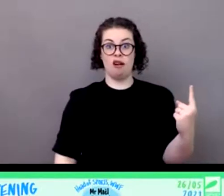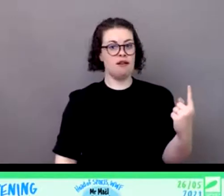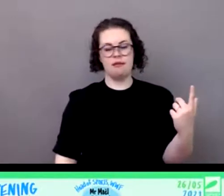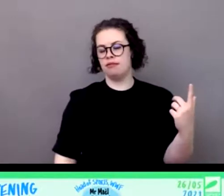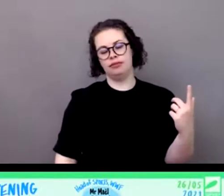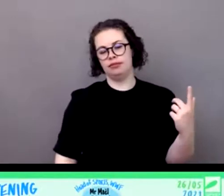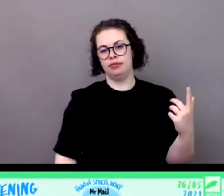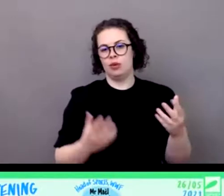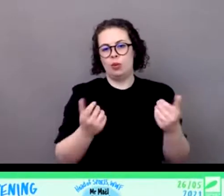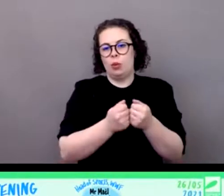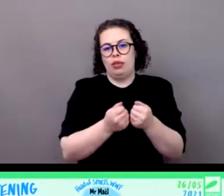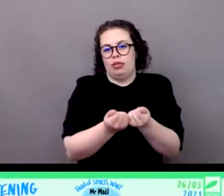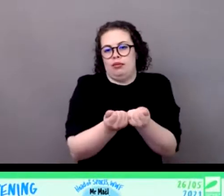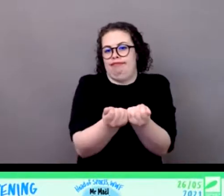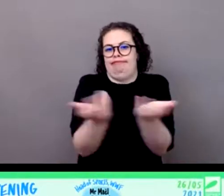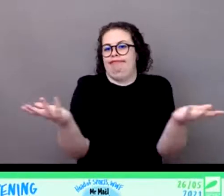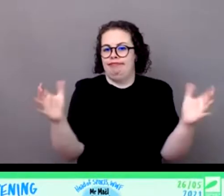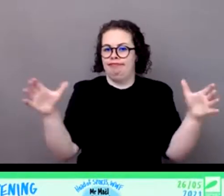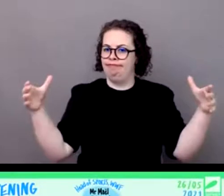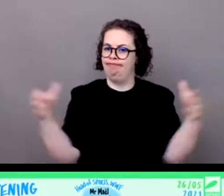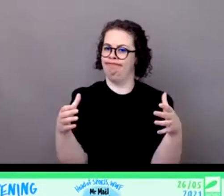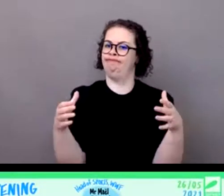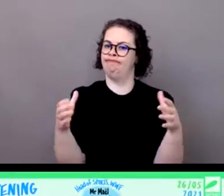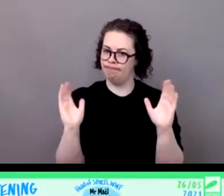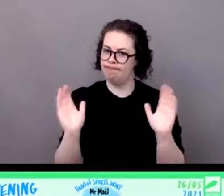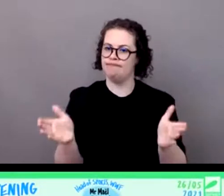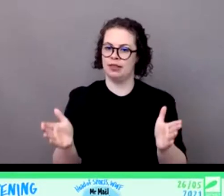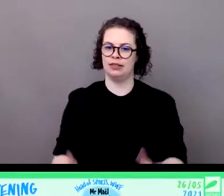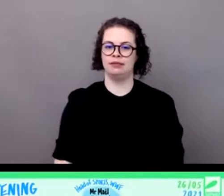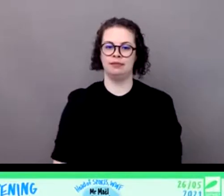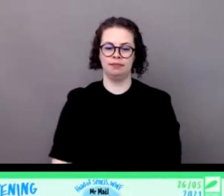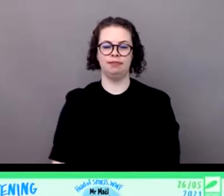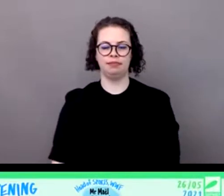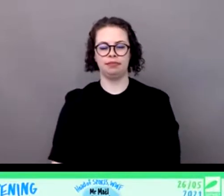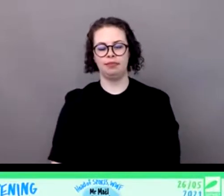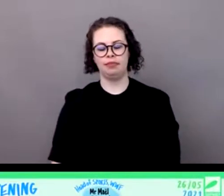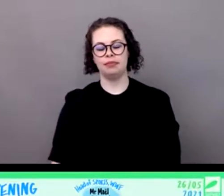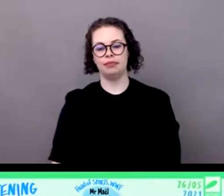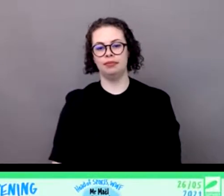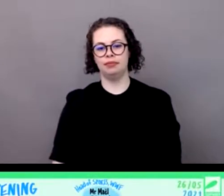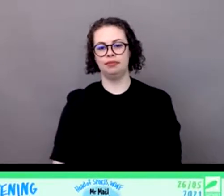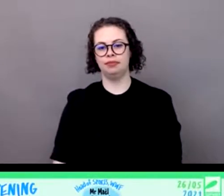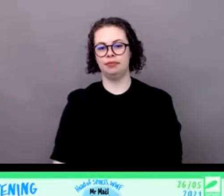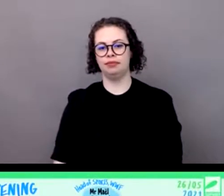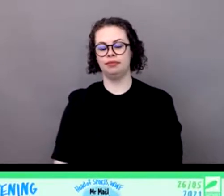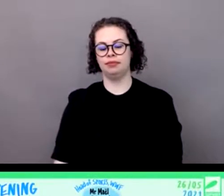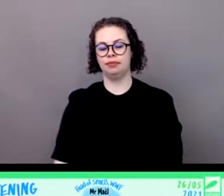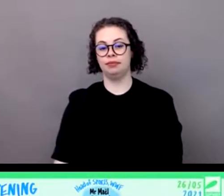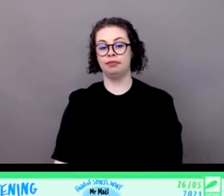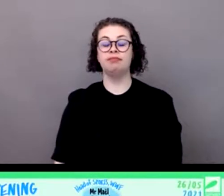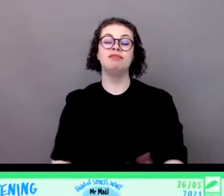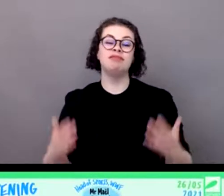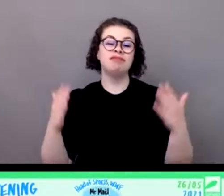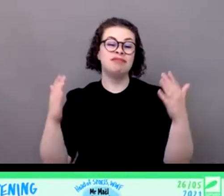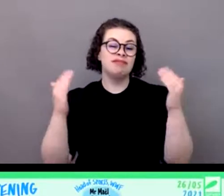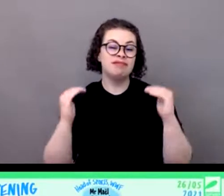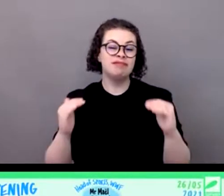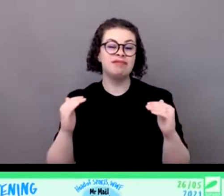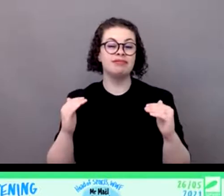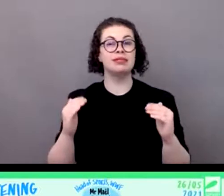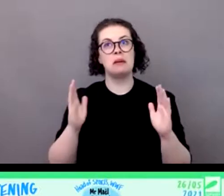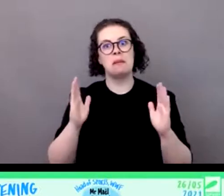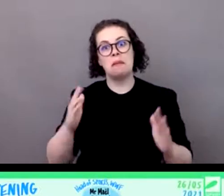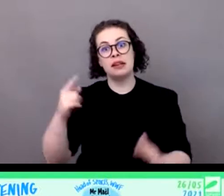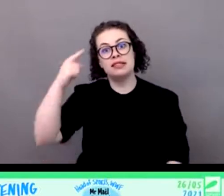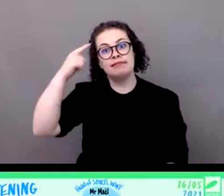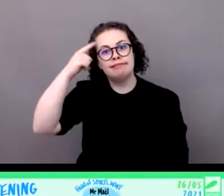comportement humain on est absolument pas rationnel en tant qu'individu on est profondément irrationnel dans nos choix dans nos décisions